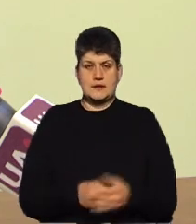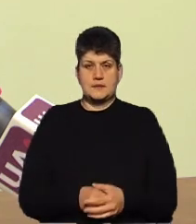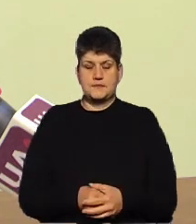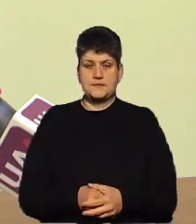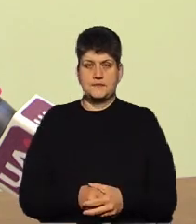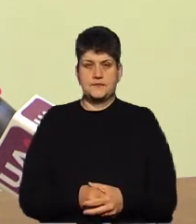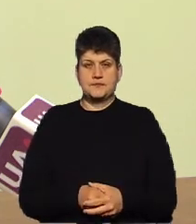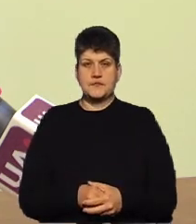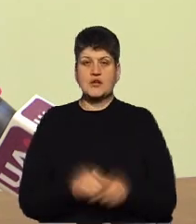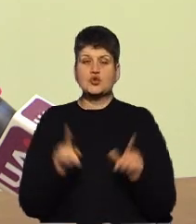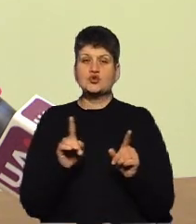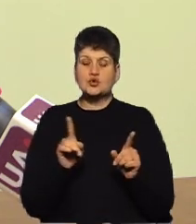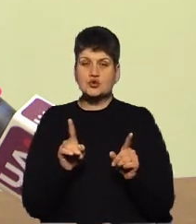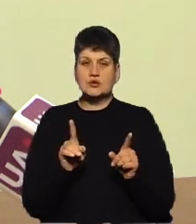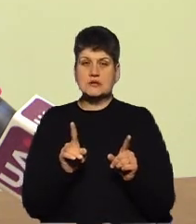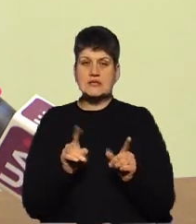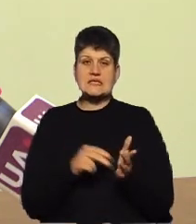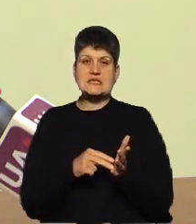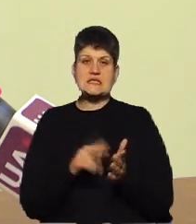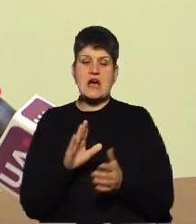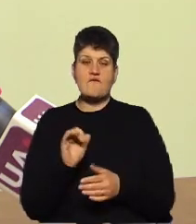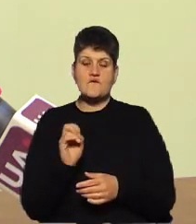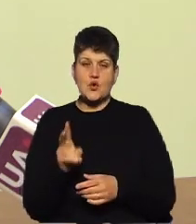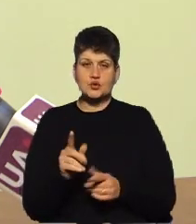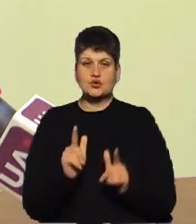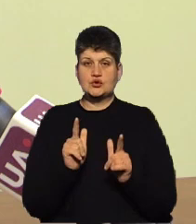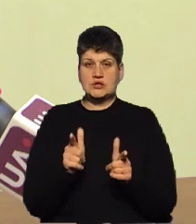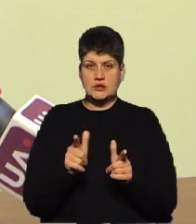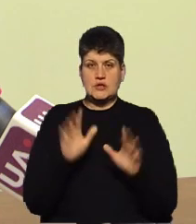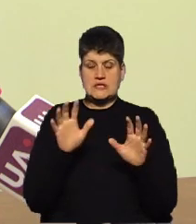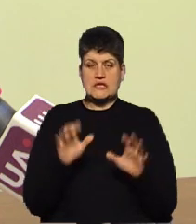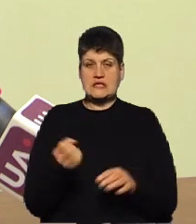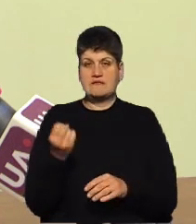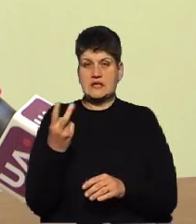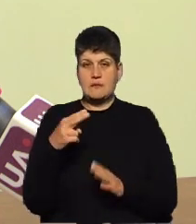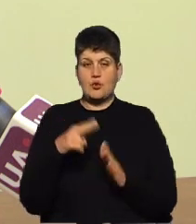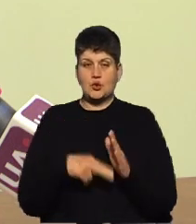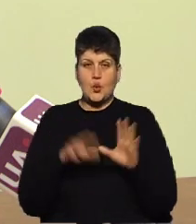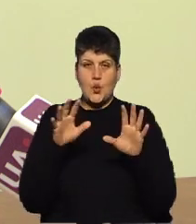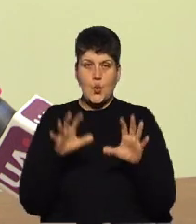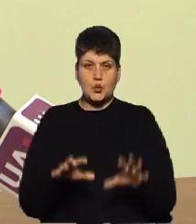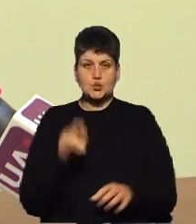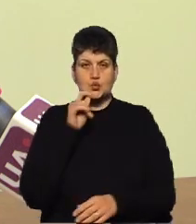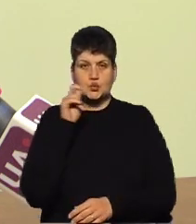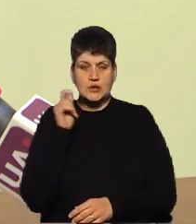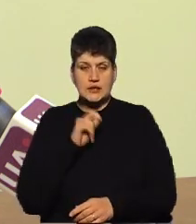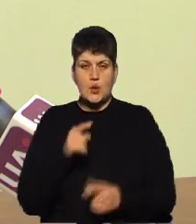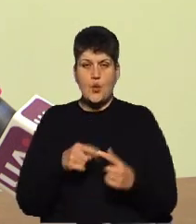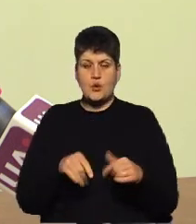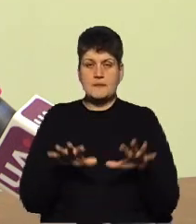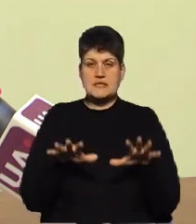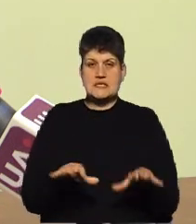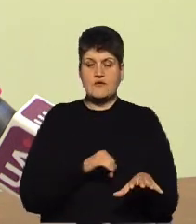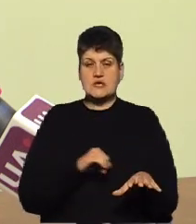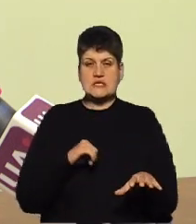що до ставок, то згідно статті 12-ї податкової коди СУ України, органи місцевого самолюдування